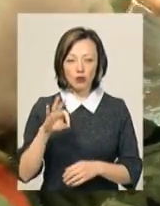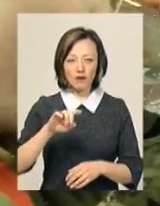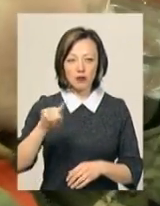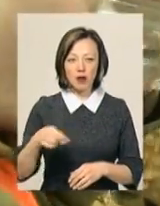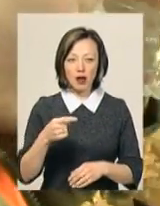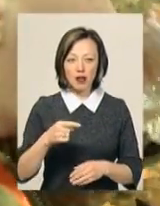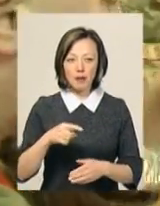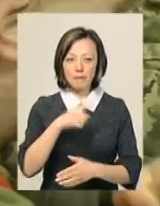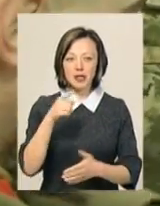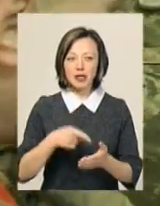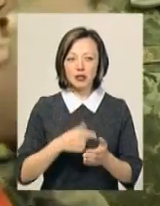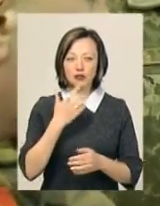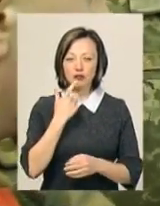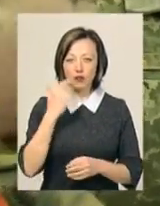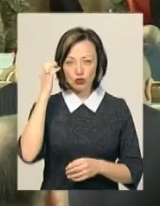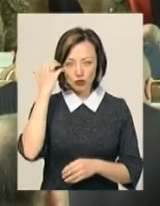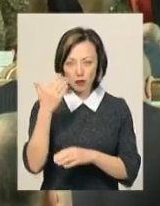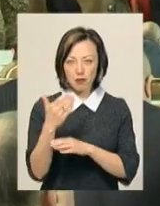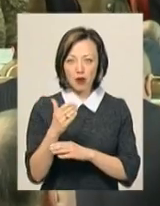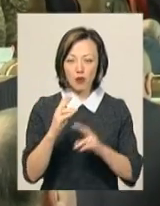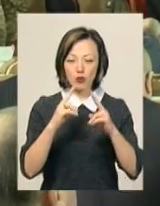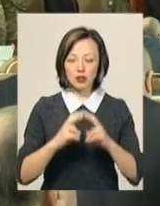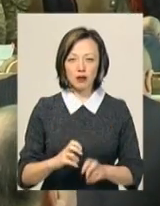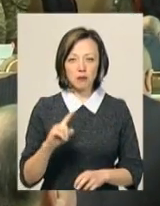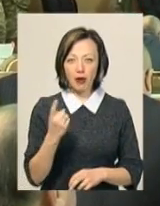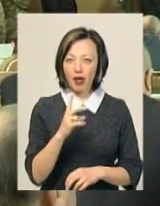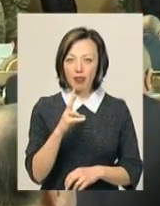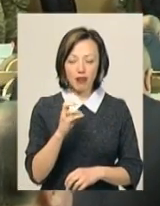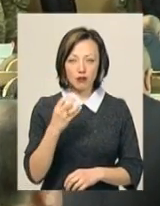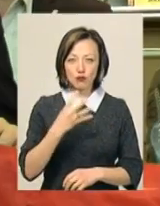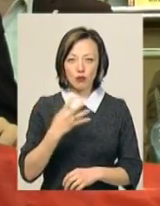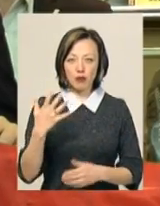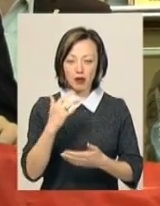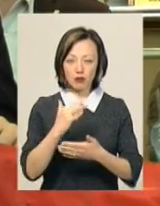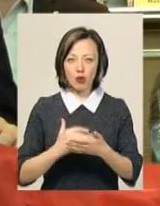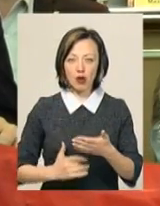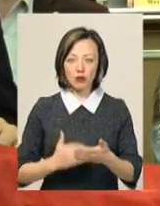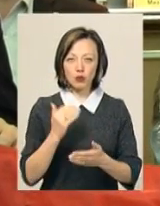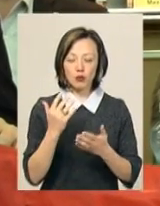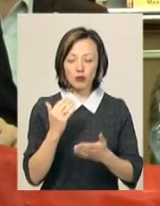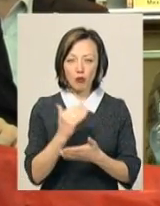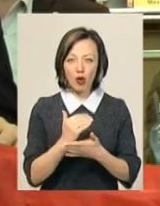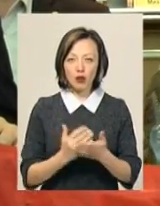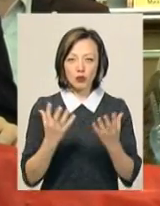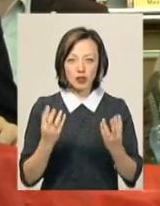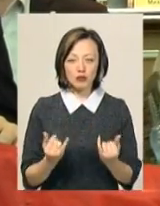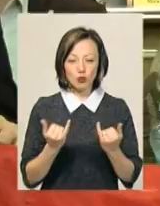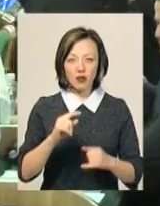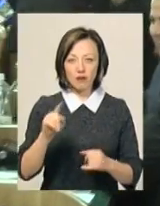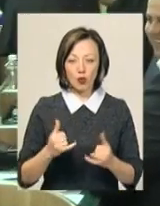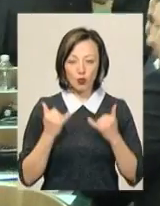питання червоно-чорного прапора розглянути першим, а не 45-м, як було у порядку денному. Сьогодні їхню вимогу депутати